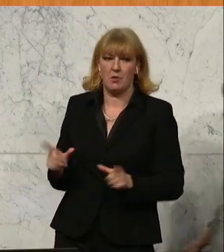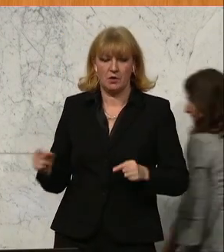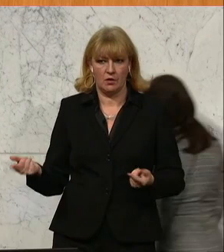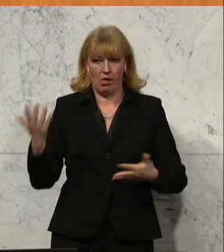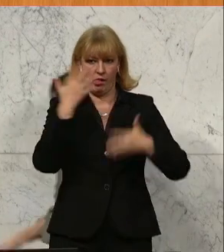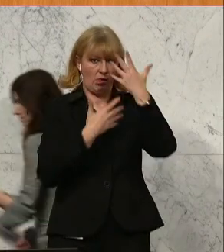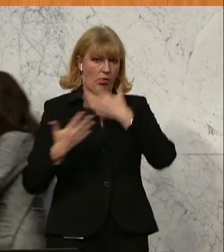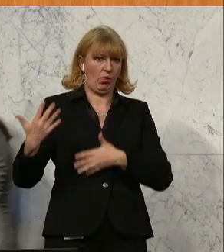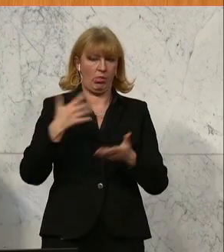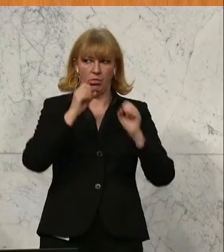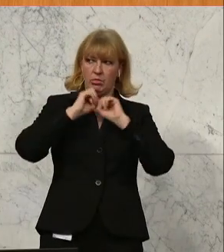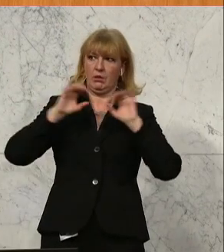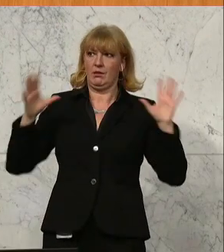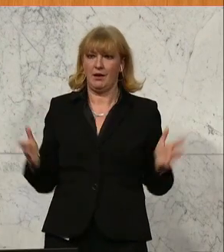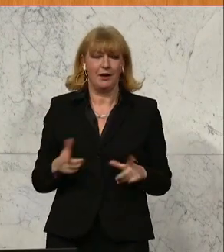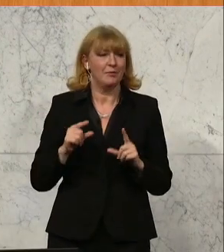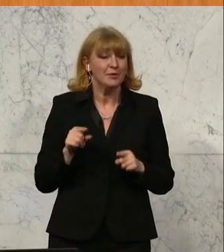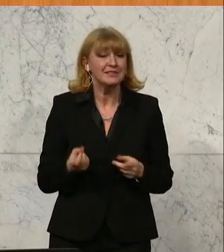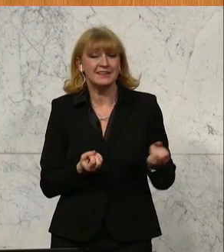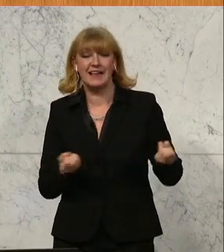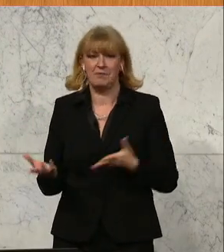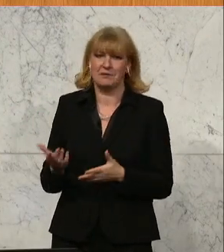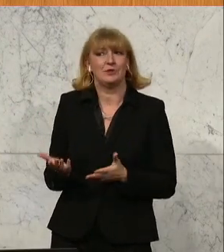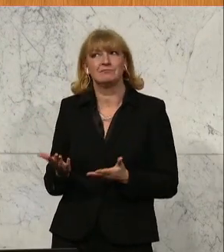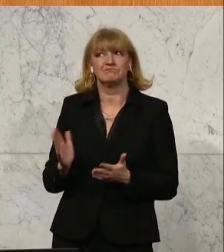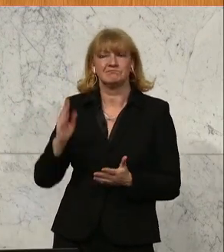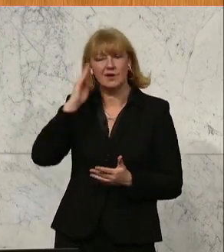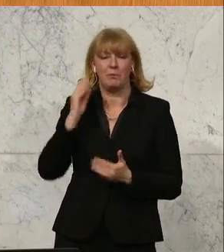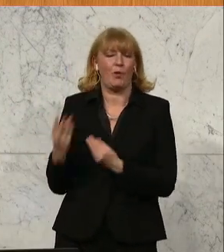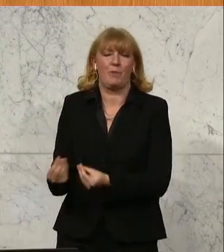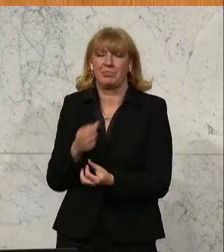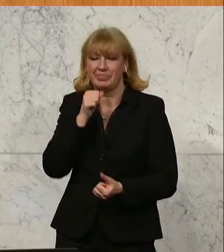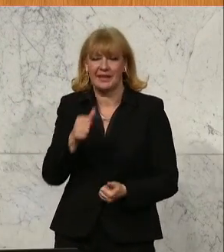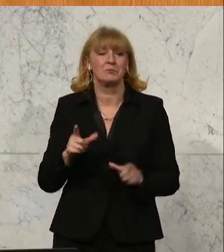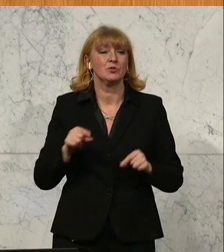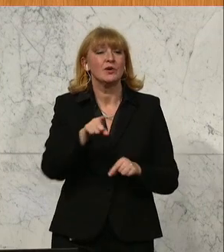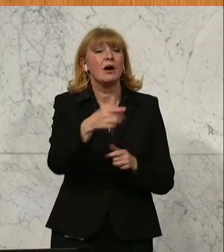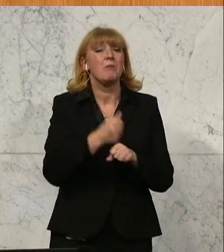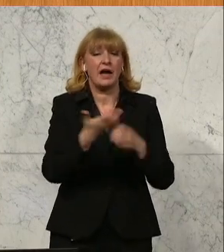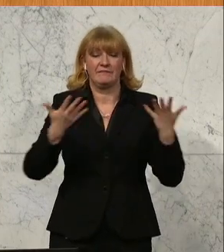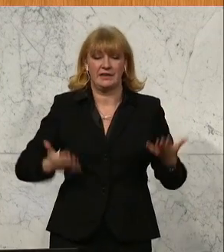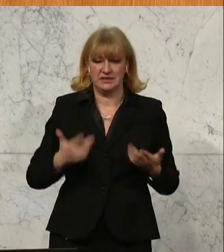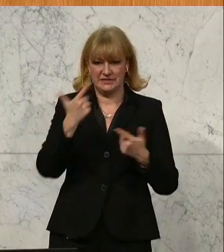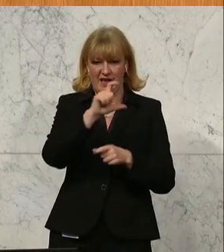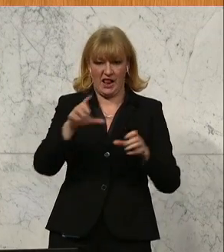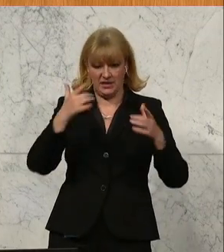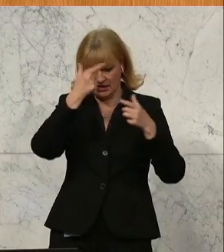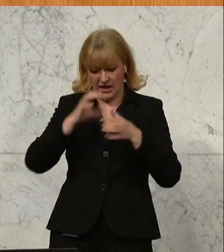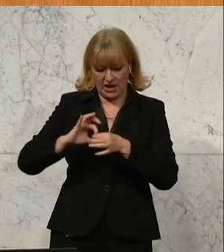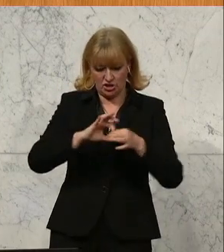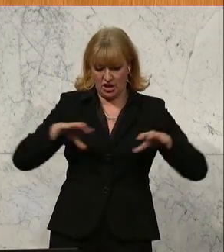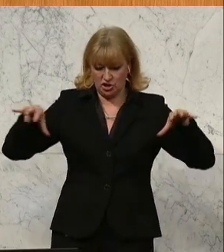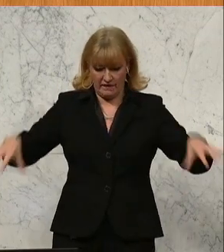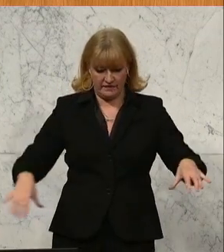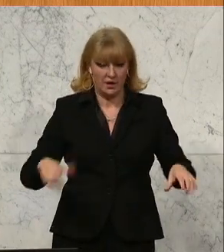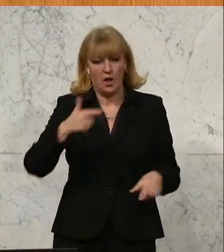kriegen diese Information höchstwahrscheinlich nicht. Das heißt, was Sie etablieren, ist eine Zweiklassengesellschaft von einerseits Menschen, die in Gemeinden unter 5